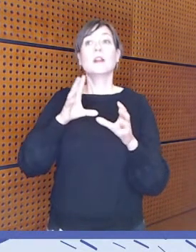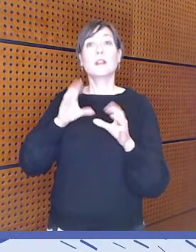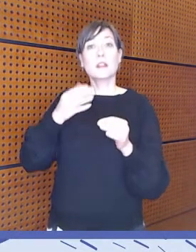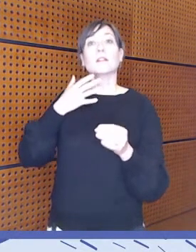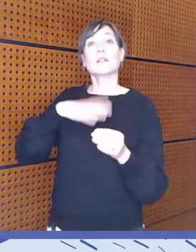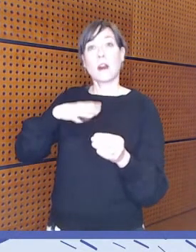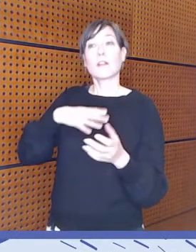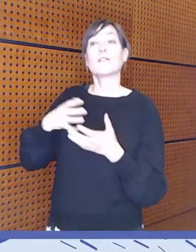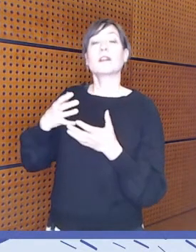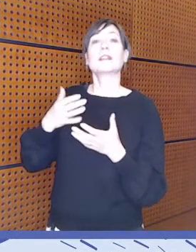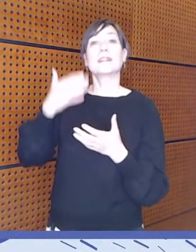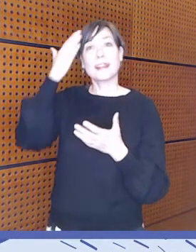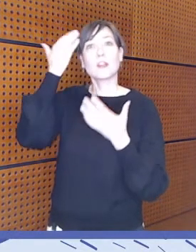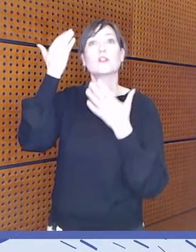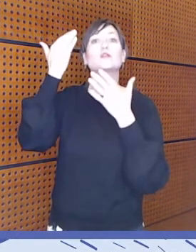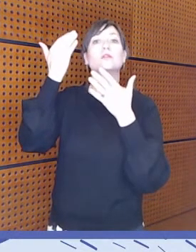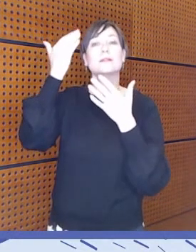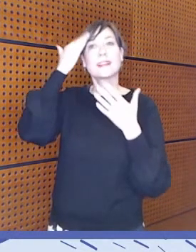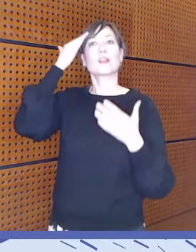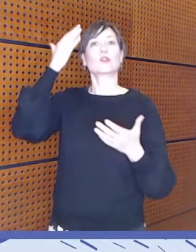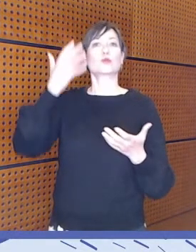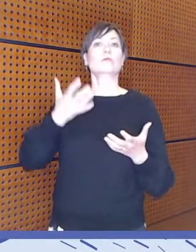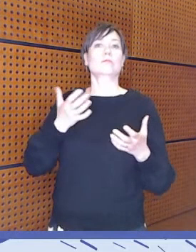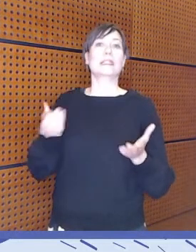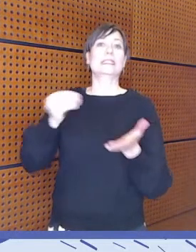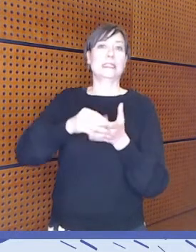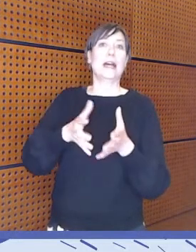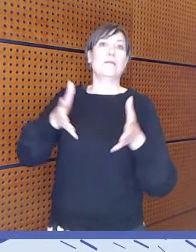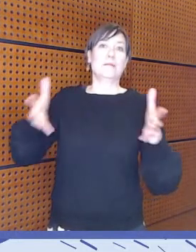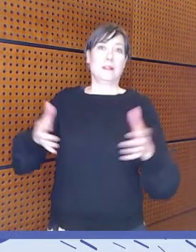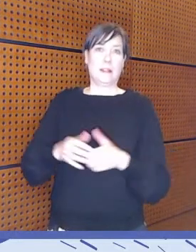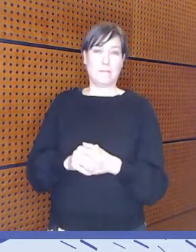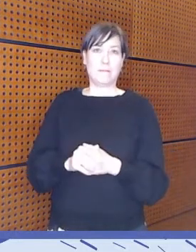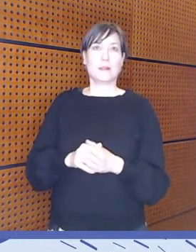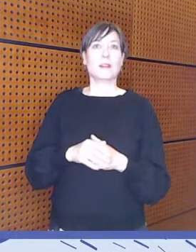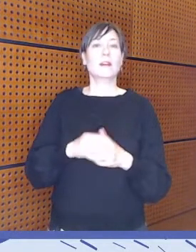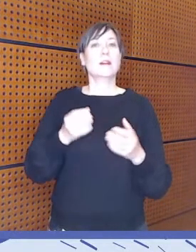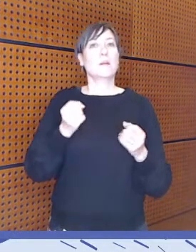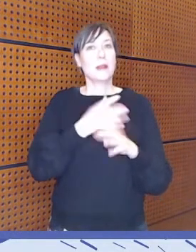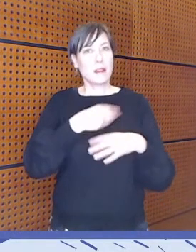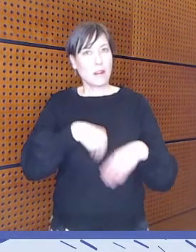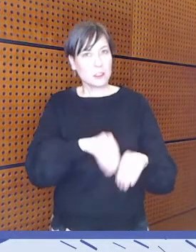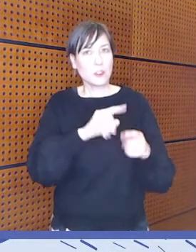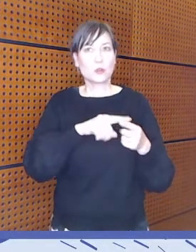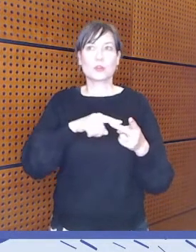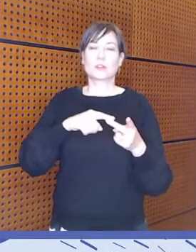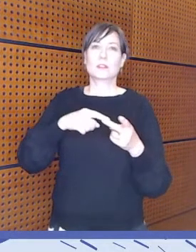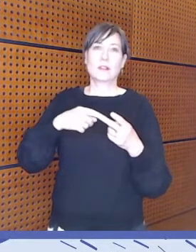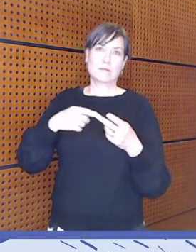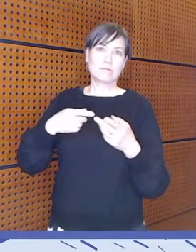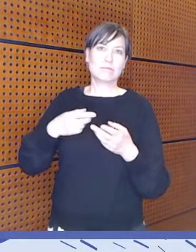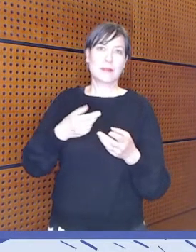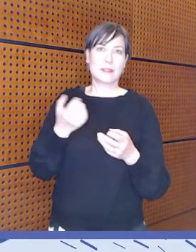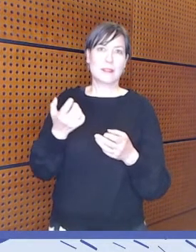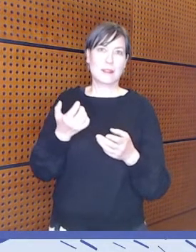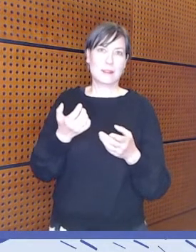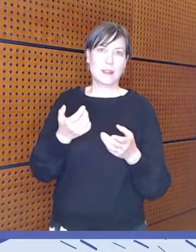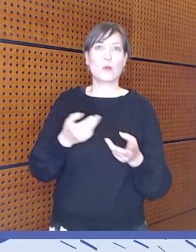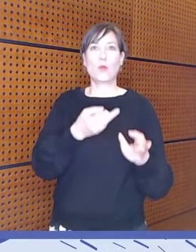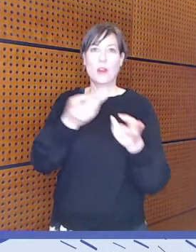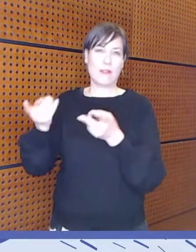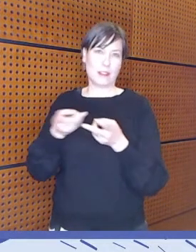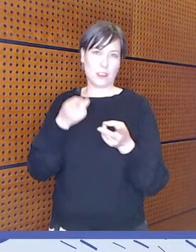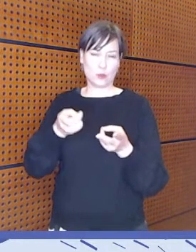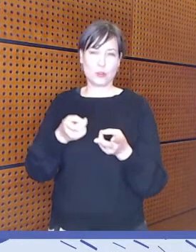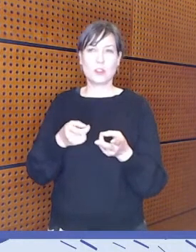ylipäätään yhteiskunnassa, mutta myös mediakasvatustoiminnasta, ylipäätään eri väestöryhmien asemasta ja tarpeista